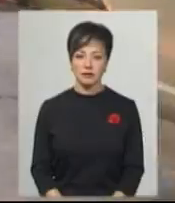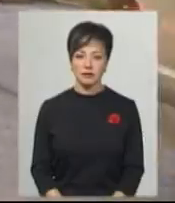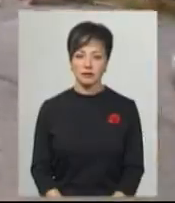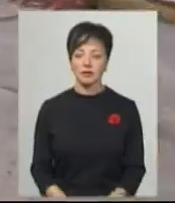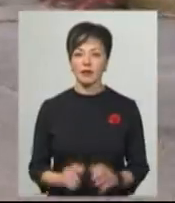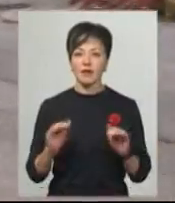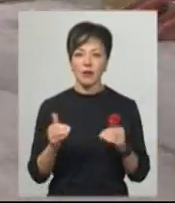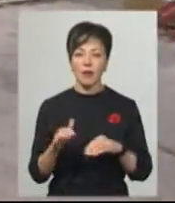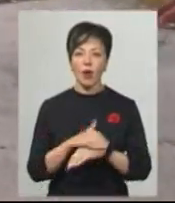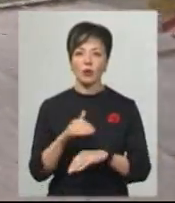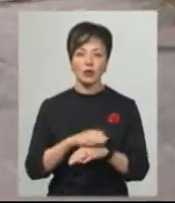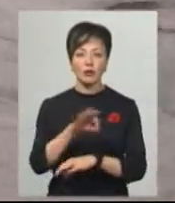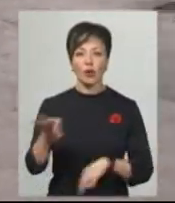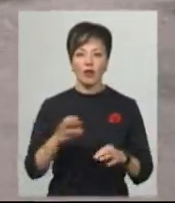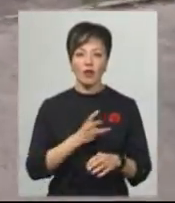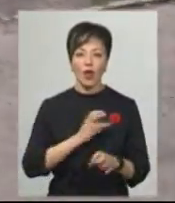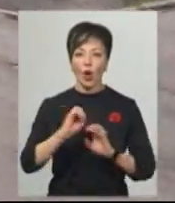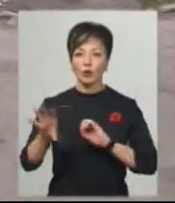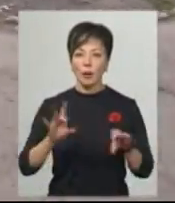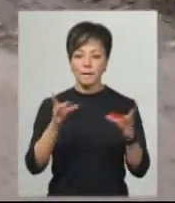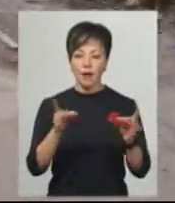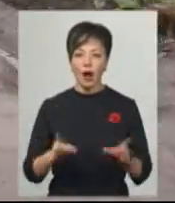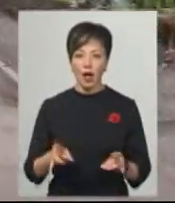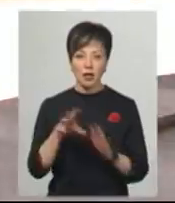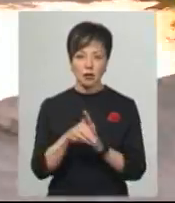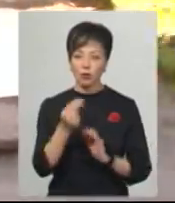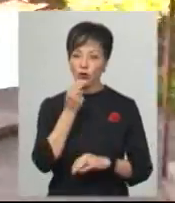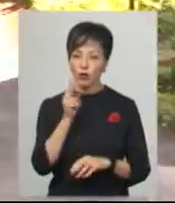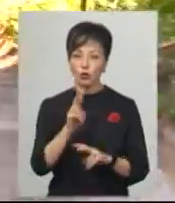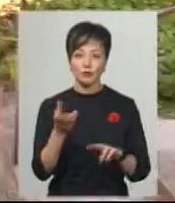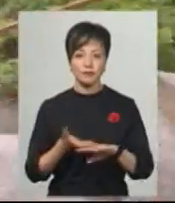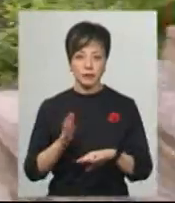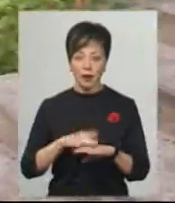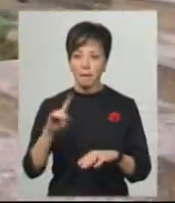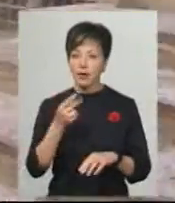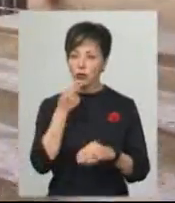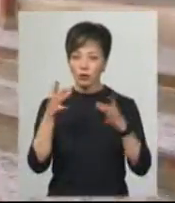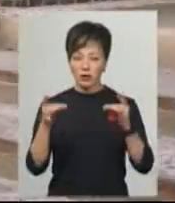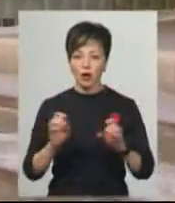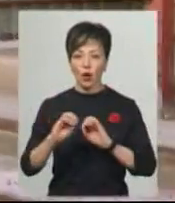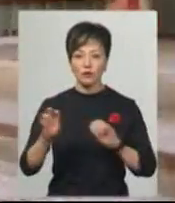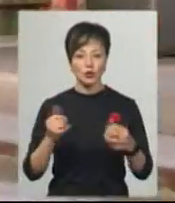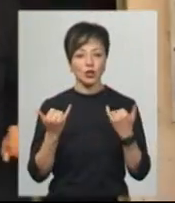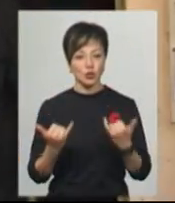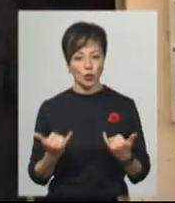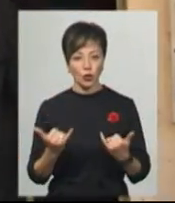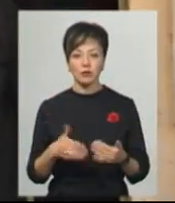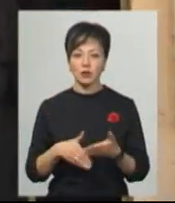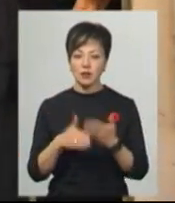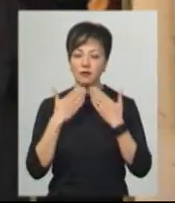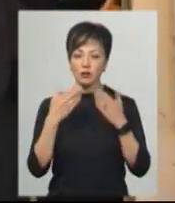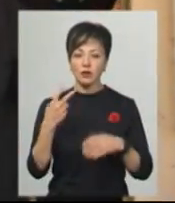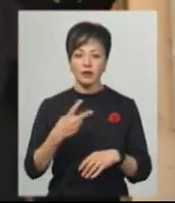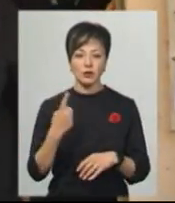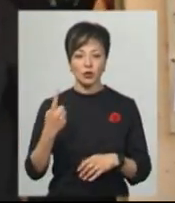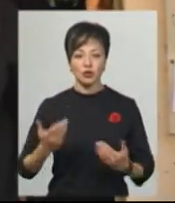рамках благодійного проєкту волонтери розводять пакети з продуктами тим, хто у скруті. Перші продуктові набори розвозили сьогодні. По допомогу звернувся